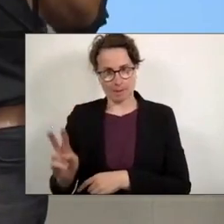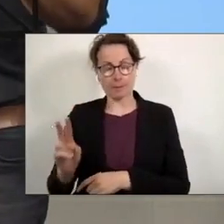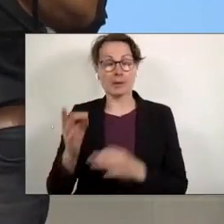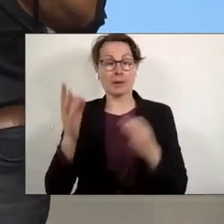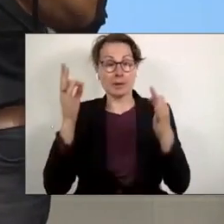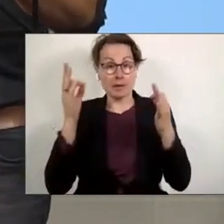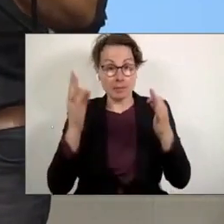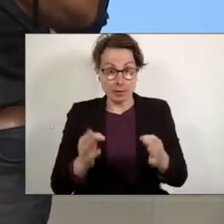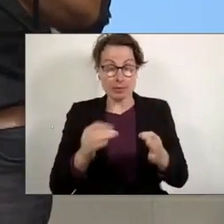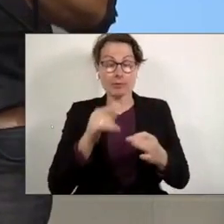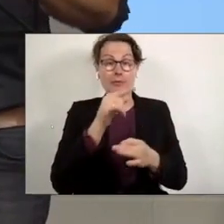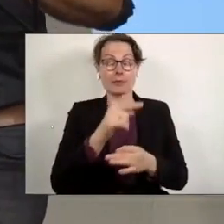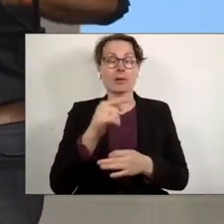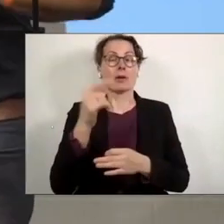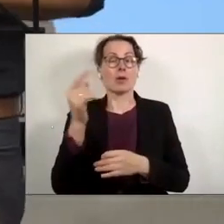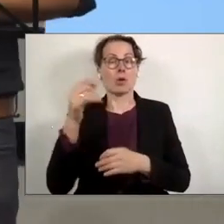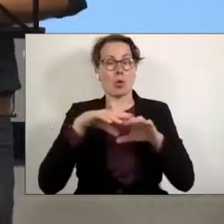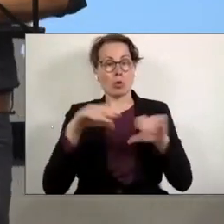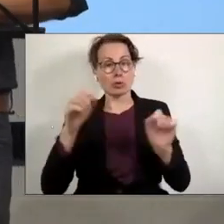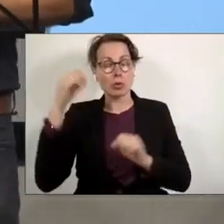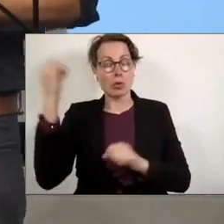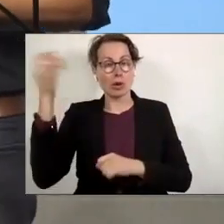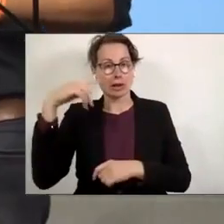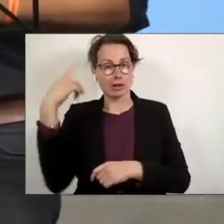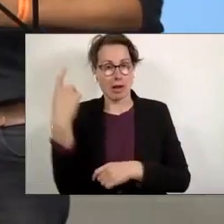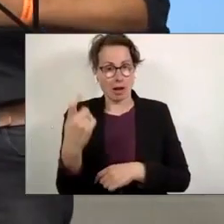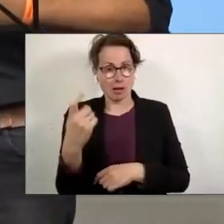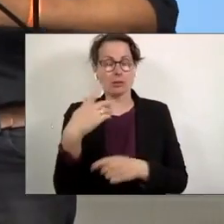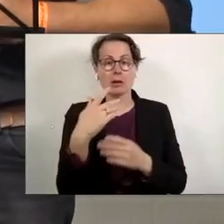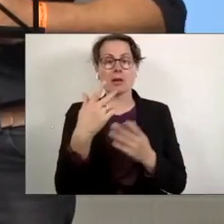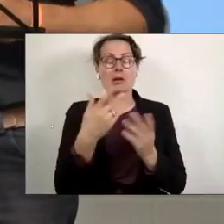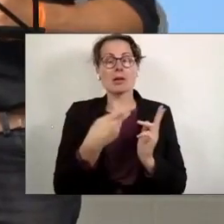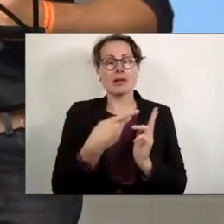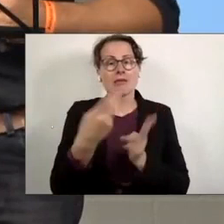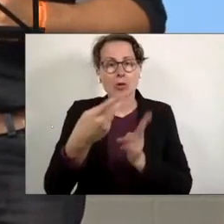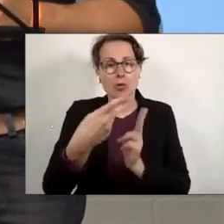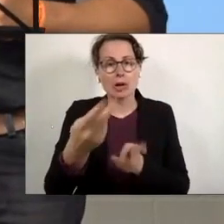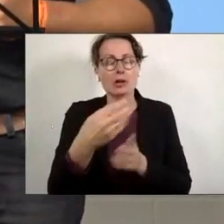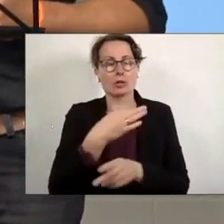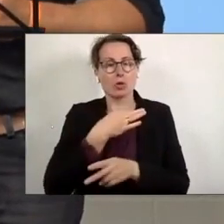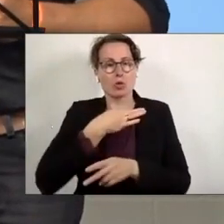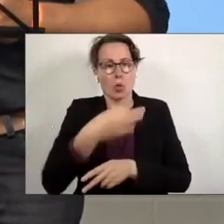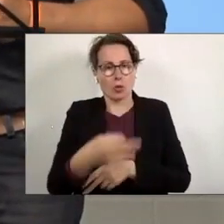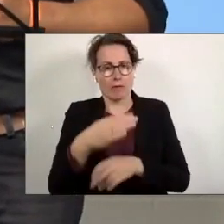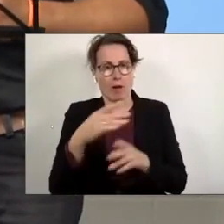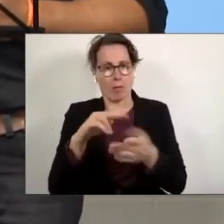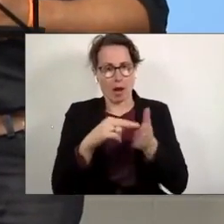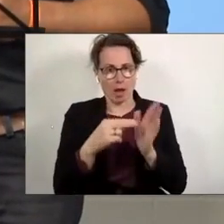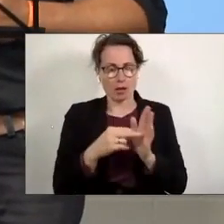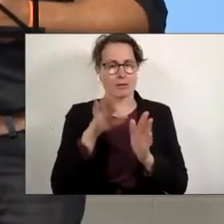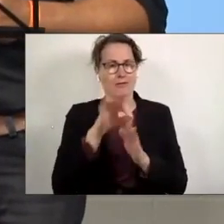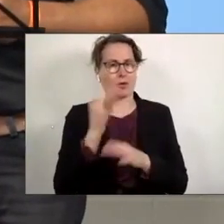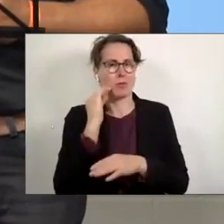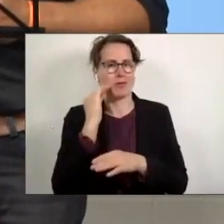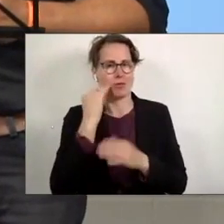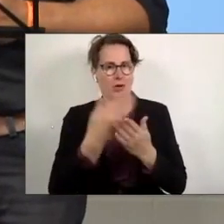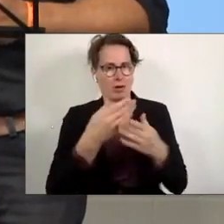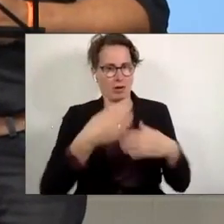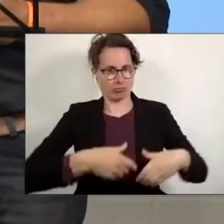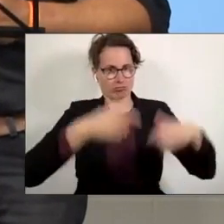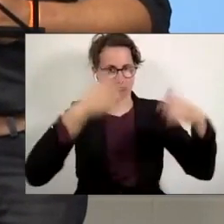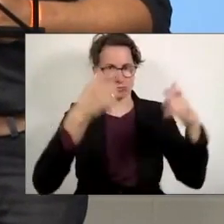Evakuierungsmaßnahmen und Notfallpläne von den vietnamesischen Bewohnerinnen des Sonnenblumenhauses. Dieses hohe Maß an